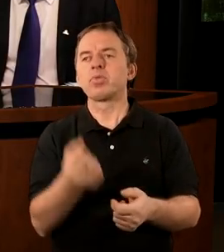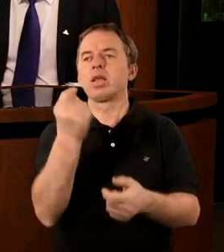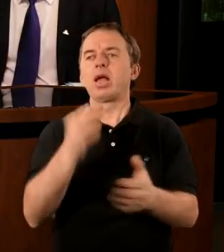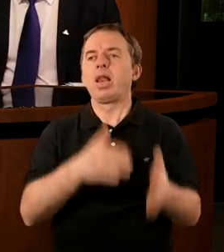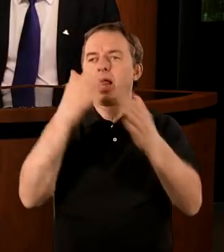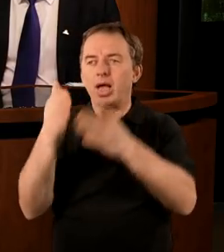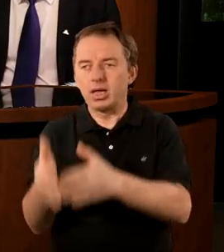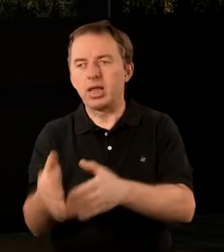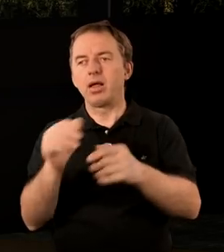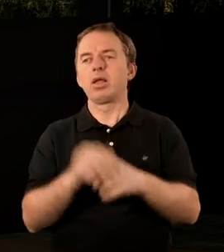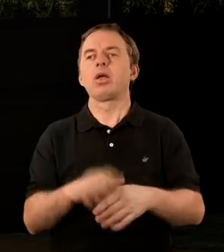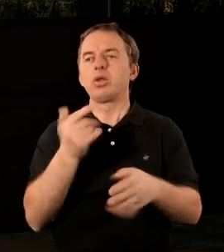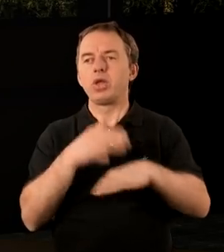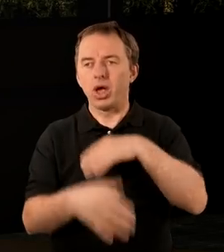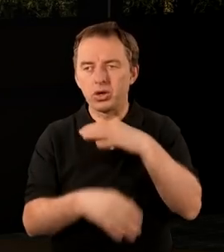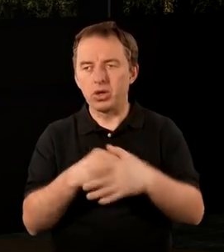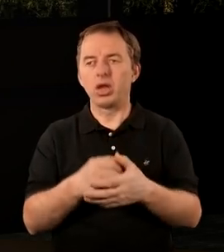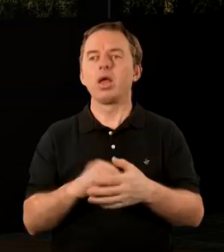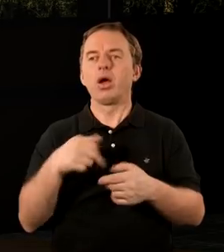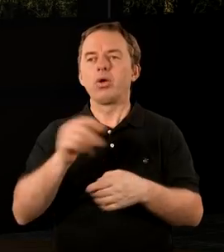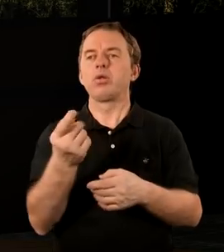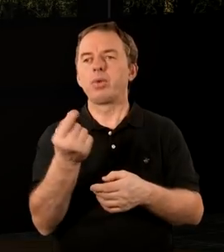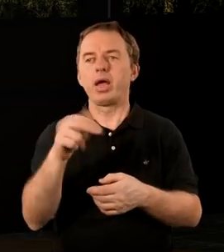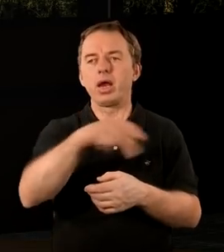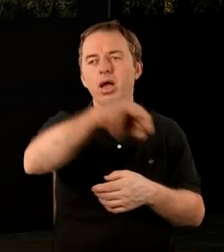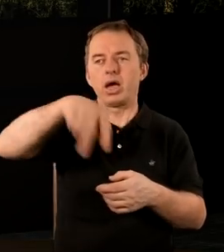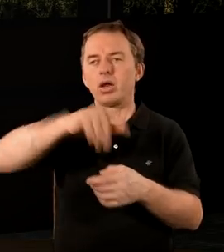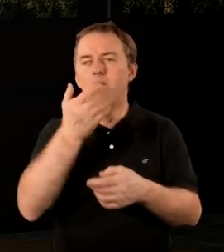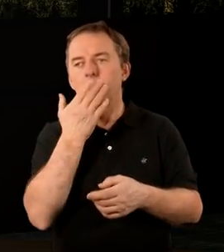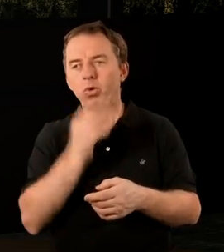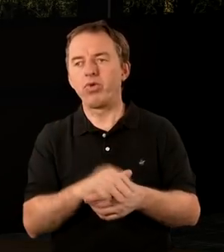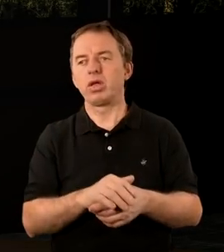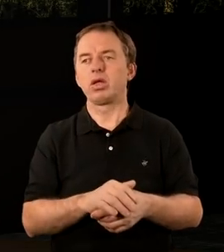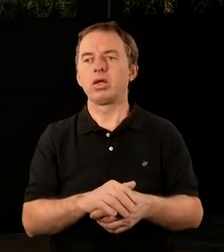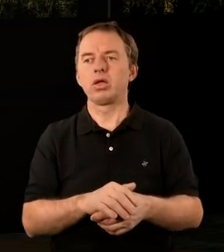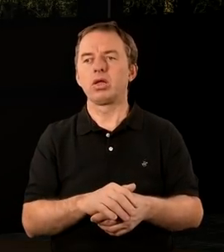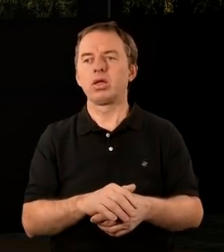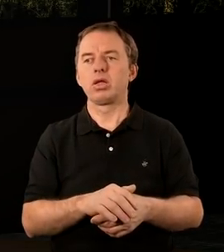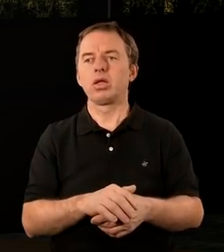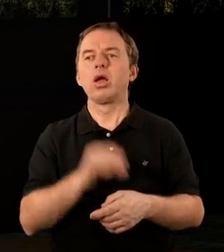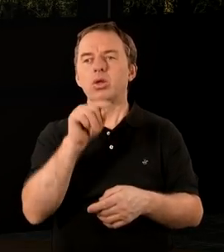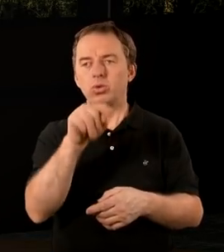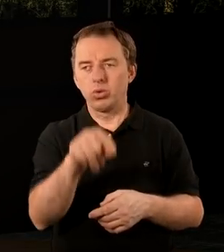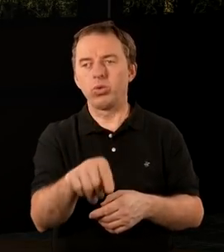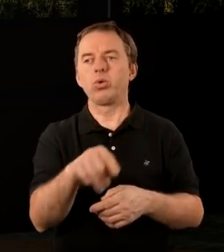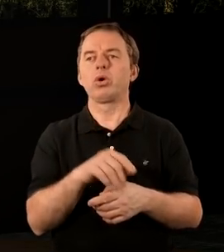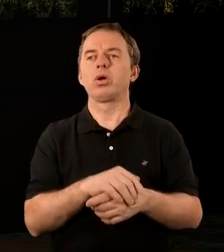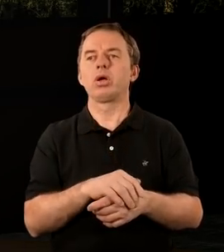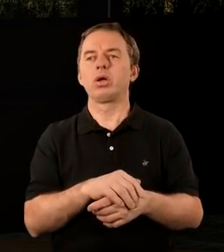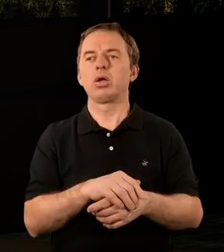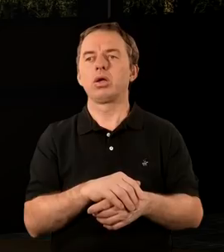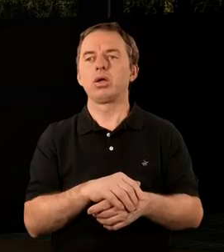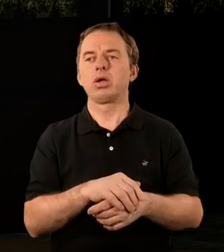zaraz następne, bo te nieszczęścia tu lubią chodzić parami, jak to się mówi wręcz. A tutaj właśnie